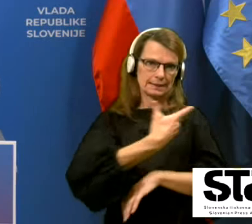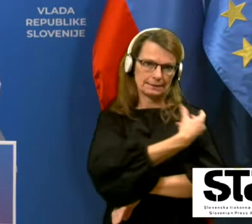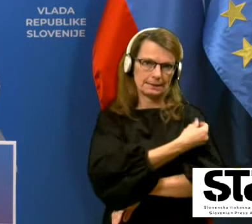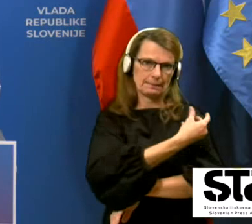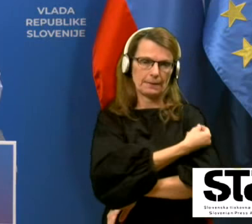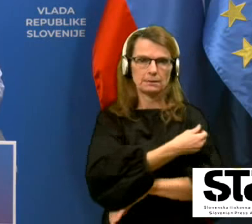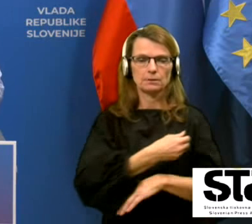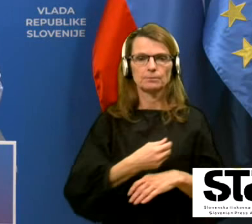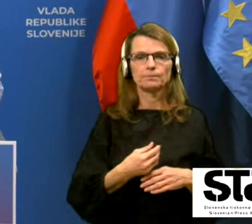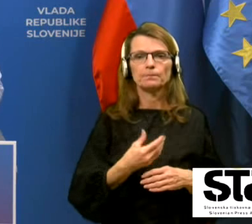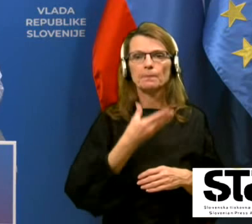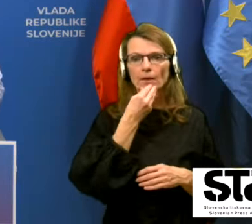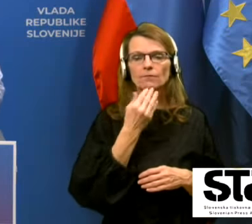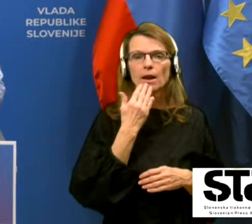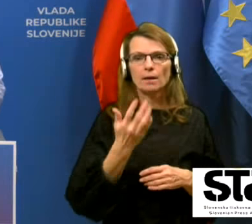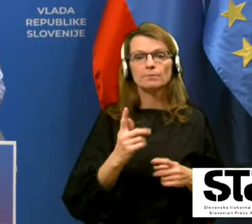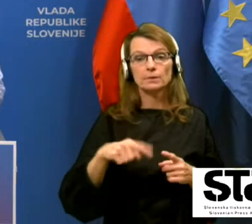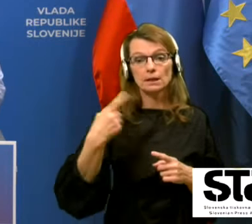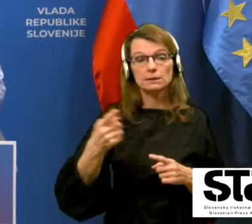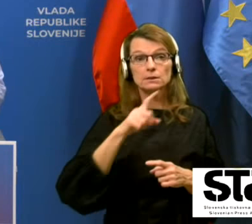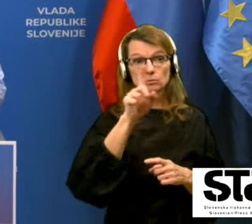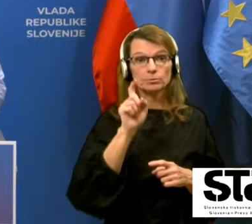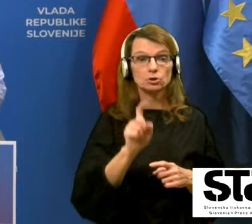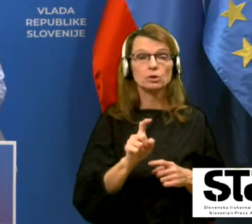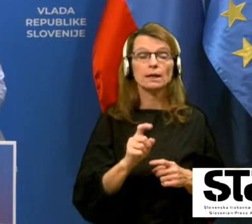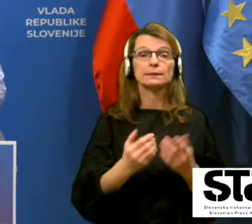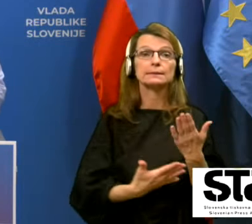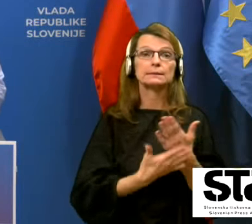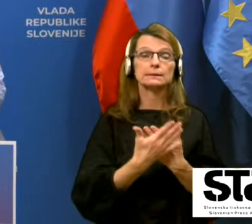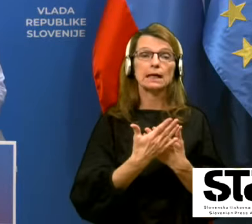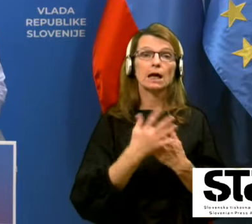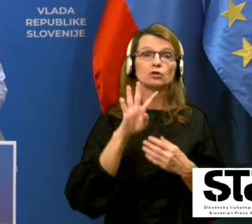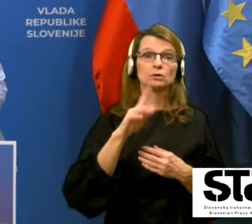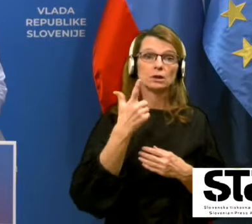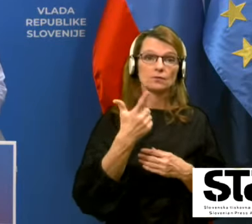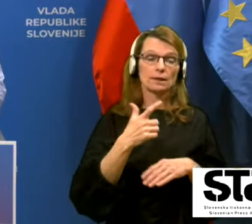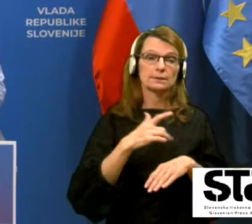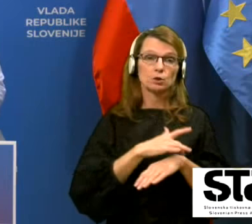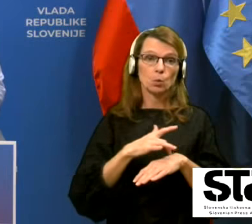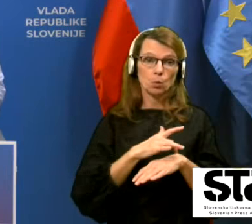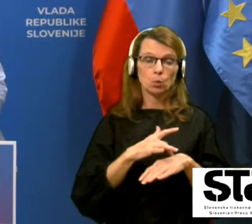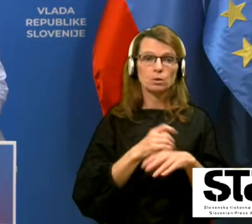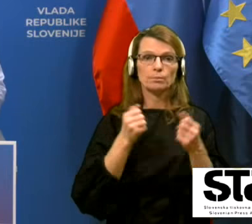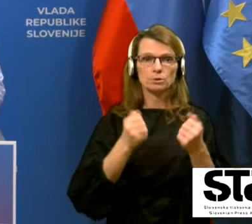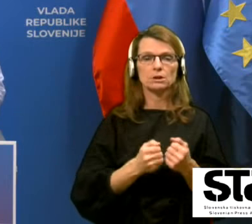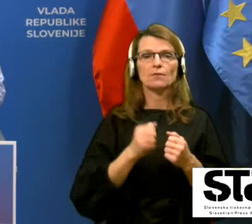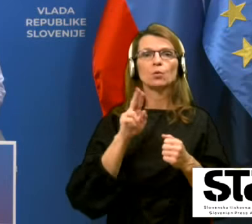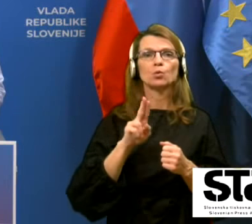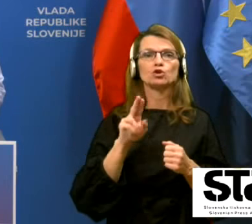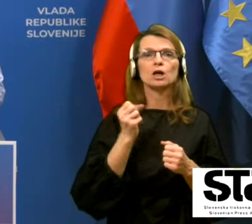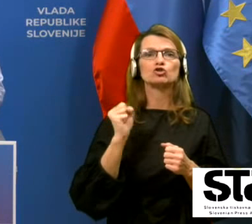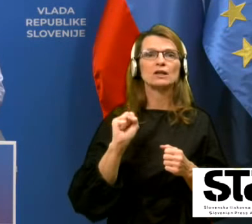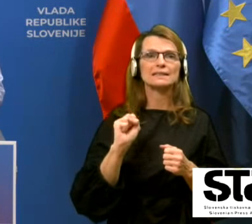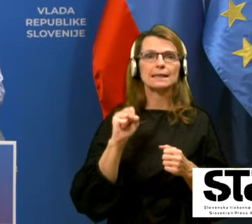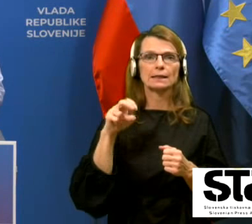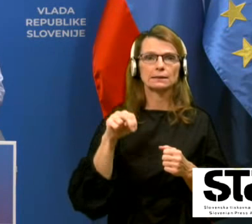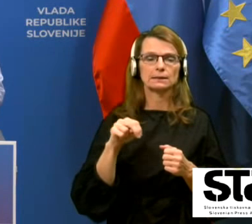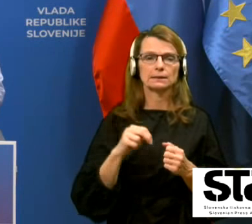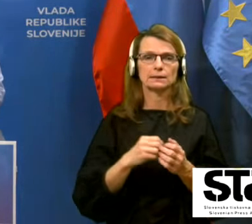Hvala lepa. Naslednje vprašanje za 24 ur zastavlja gospa Urška Šestan.